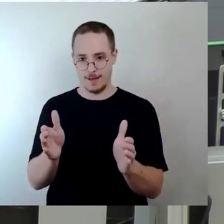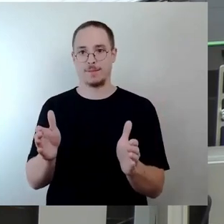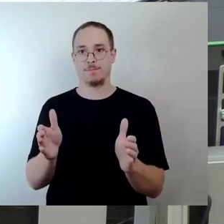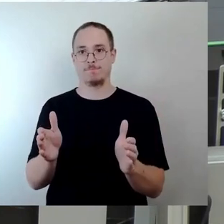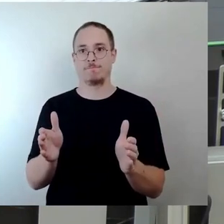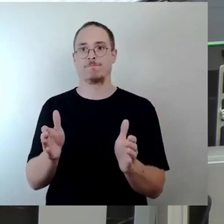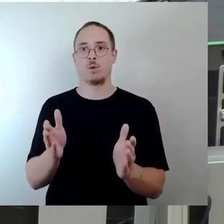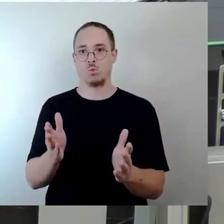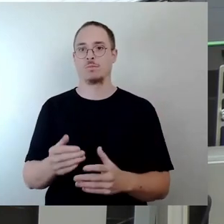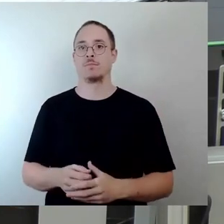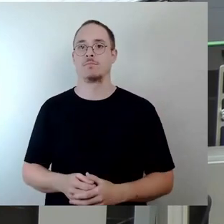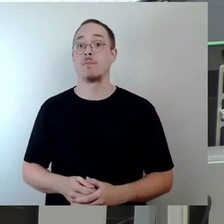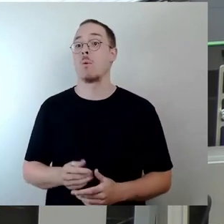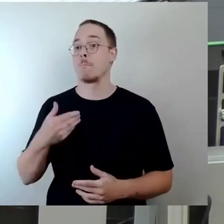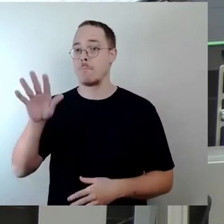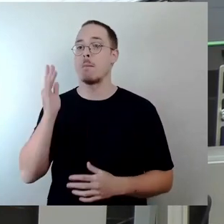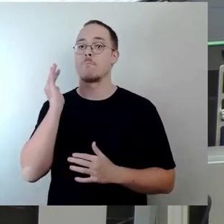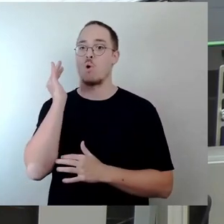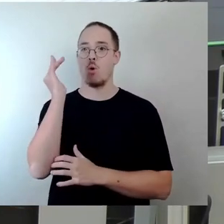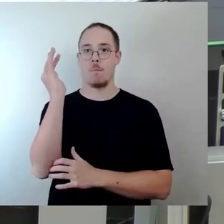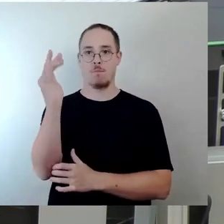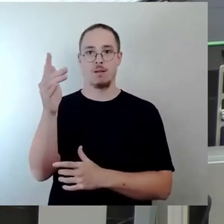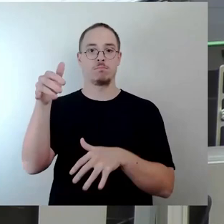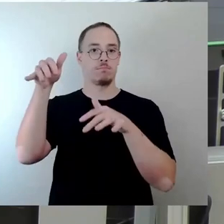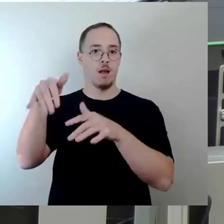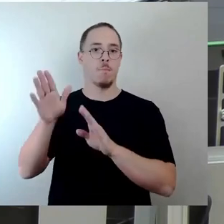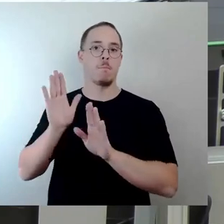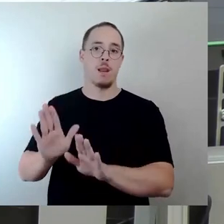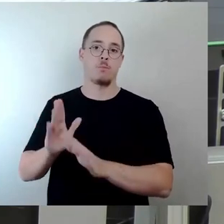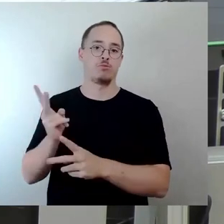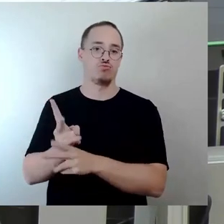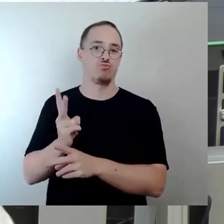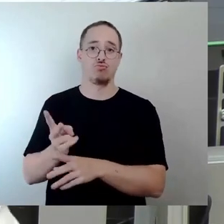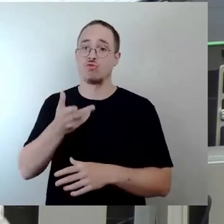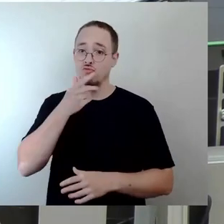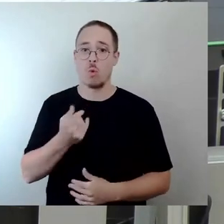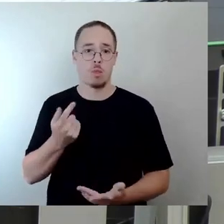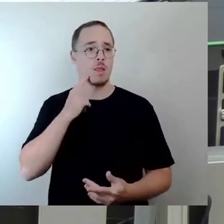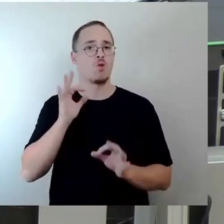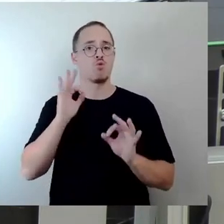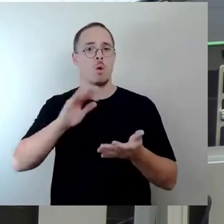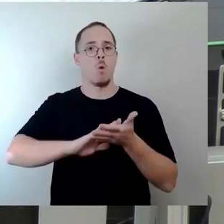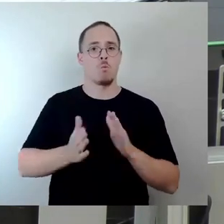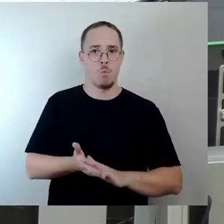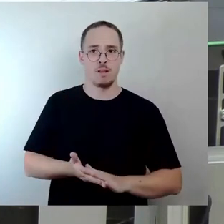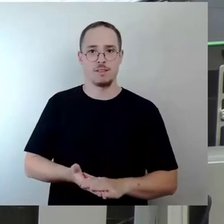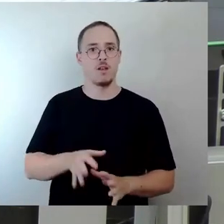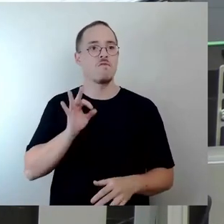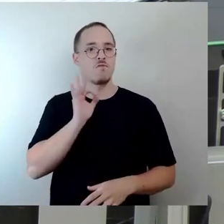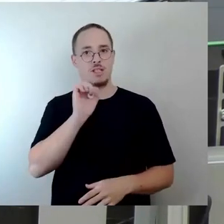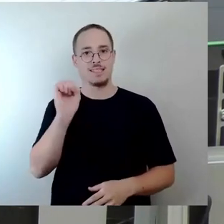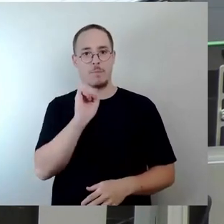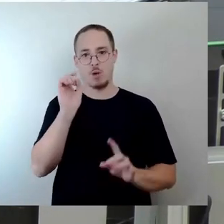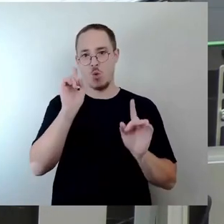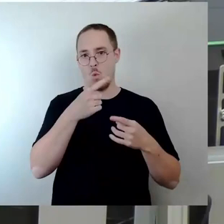tatsächlich ein Kompromiss. Man kann auch sagen, vielleicht ein guter Kompromiss für die Semperoper, ein schlechter Kompromiss für den Zwingerteich